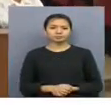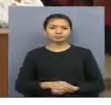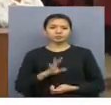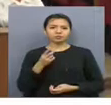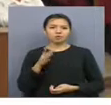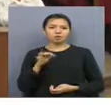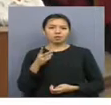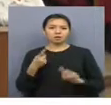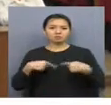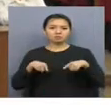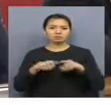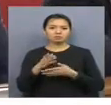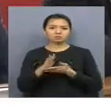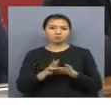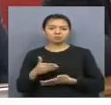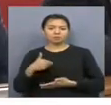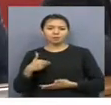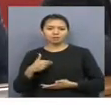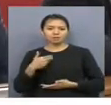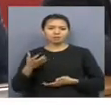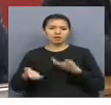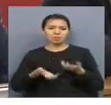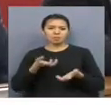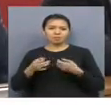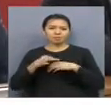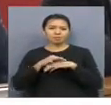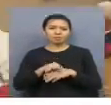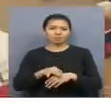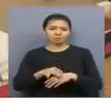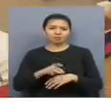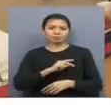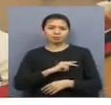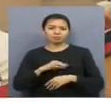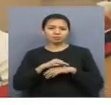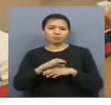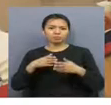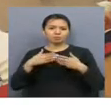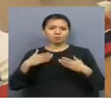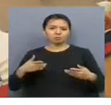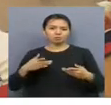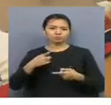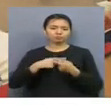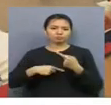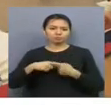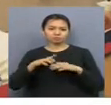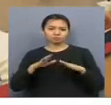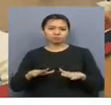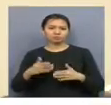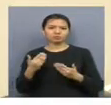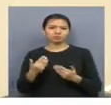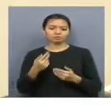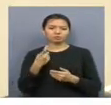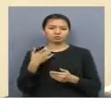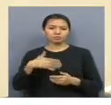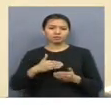жауіп кершілігі шектеуілі серіктестігі пайдалы қазбаларды барлау және өндіру үсімен айналысатын әрі кәспорындардың бірі. Бүгінде өндіріс орыны